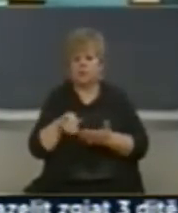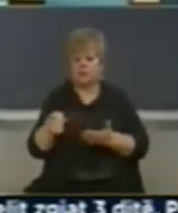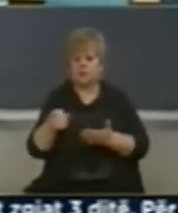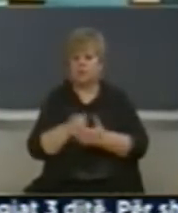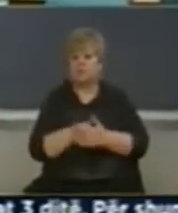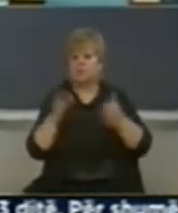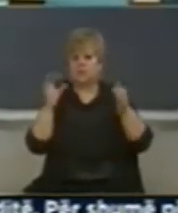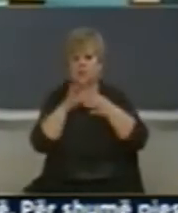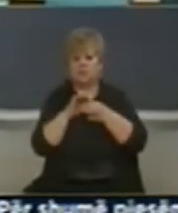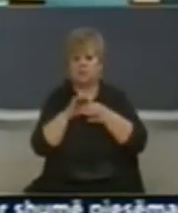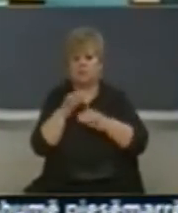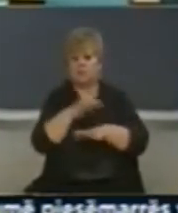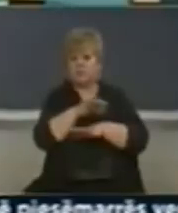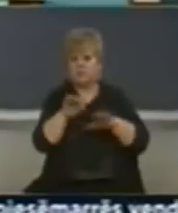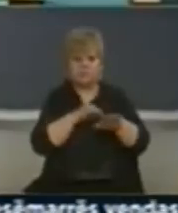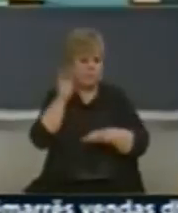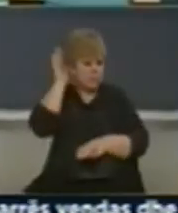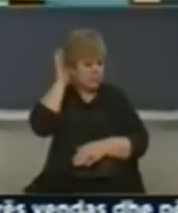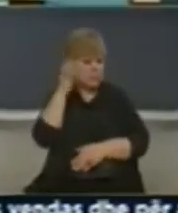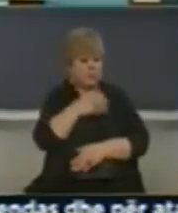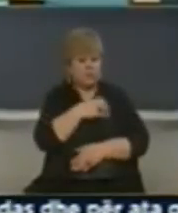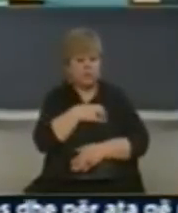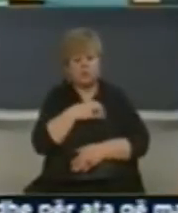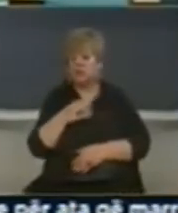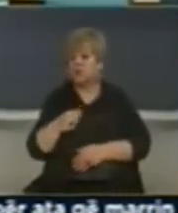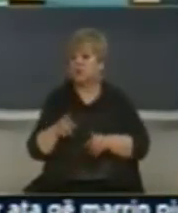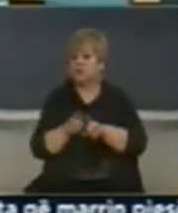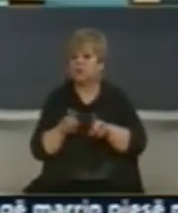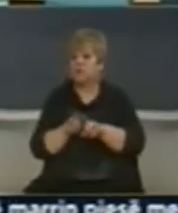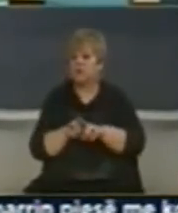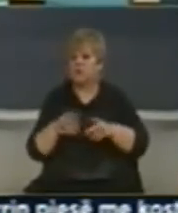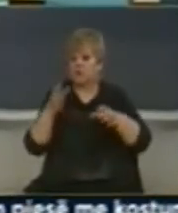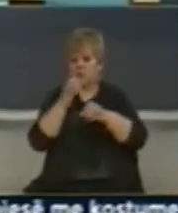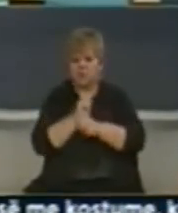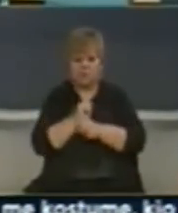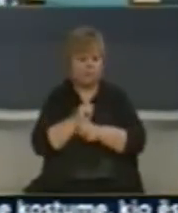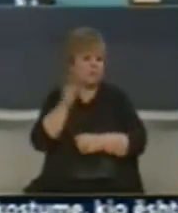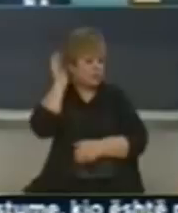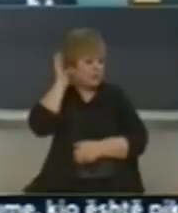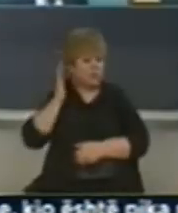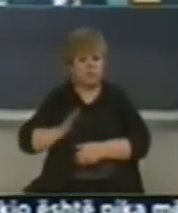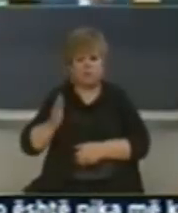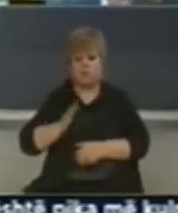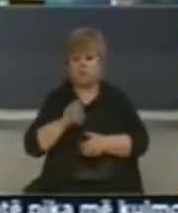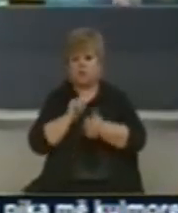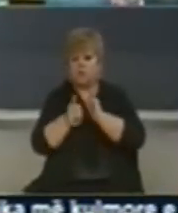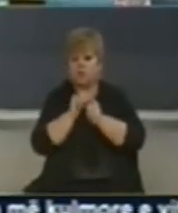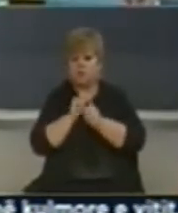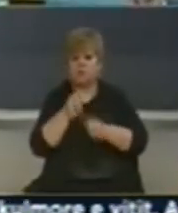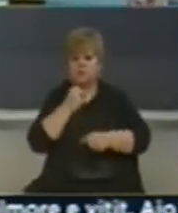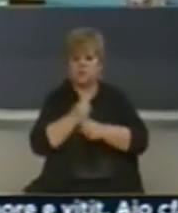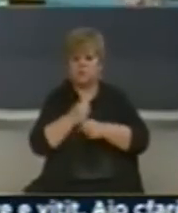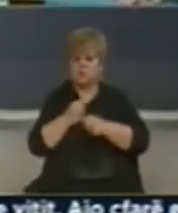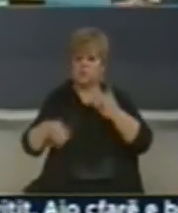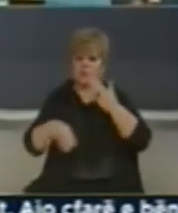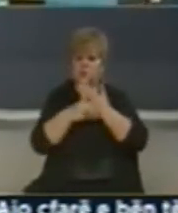Partnerën në këtë projekt është dhe Ministria punës dhe mirëqenje sociale. Si, për fundim, Ministria kulturës, rinis dhe sportit do të këtë angazhim shtes